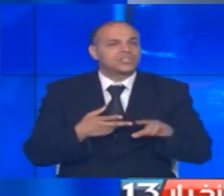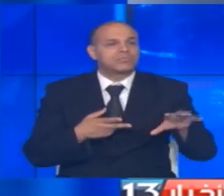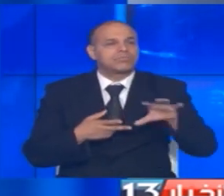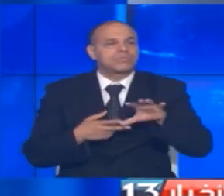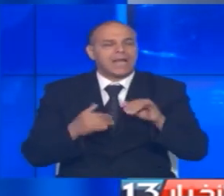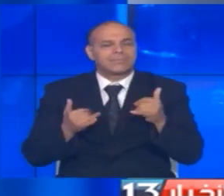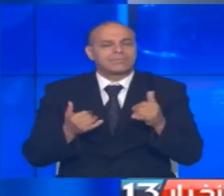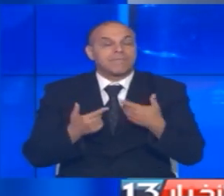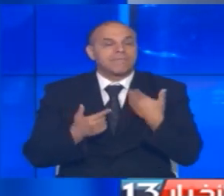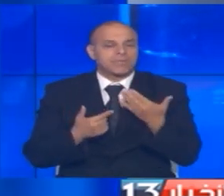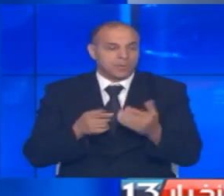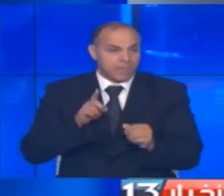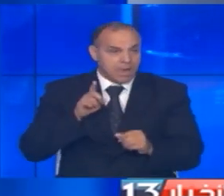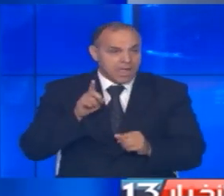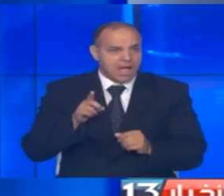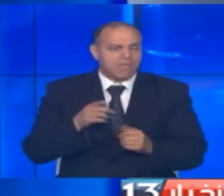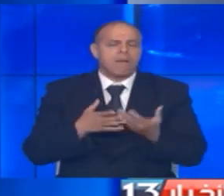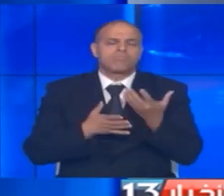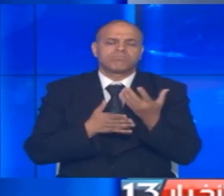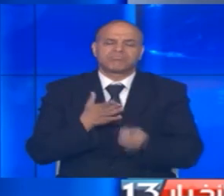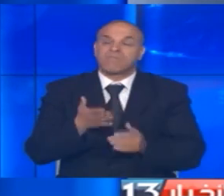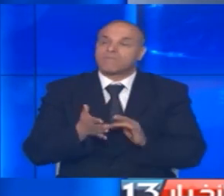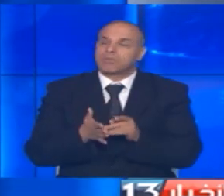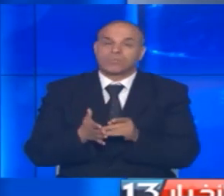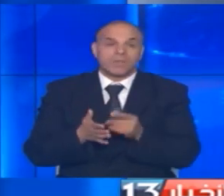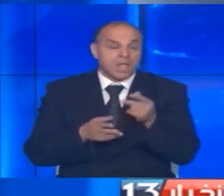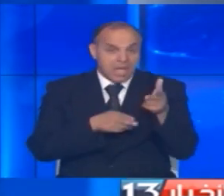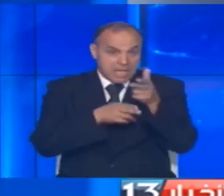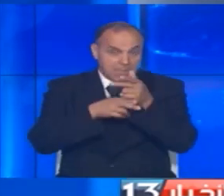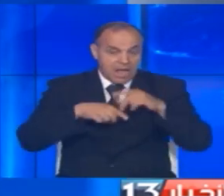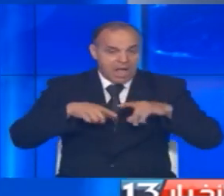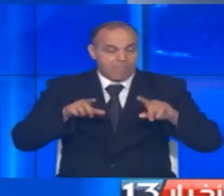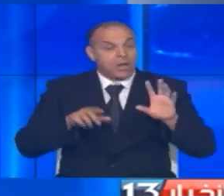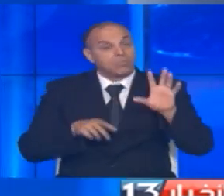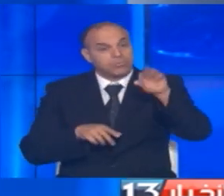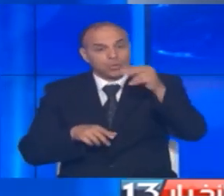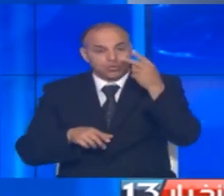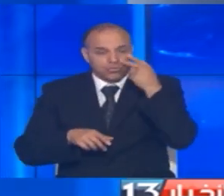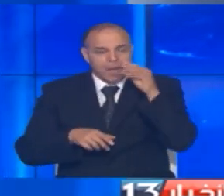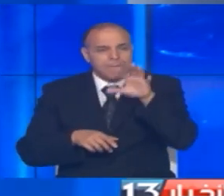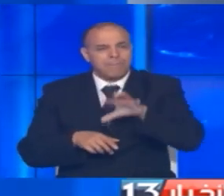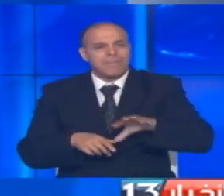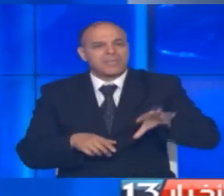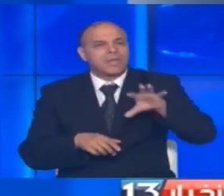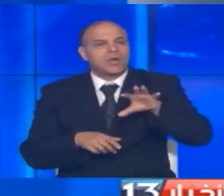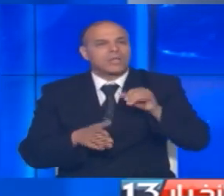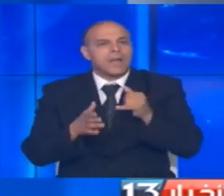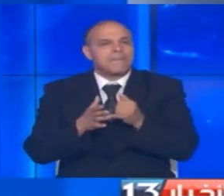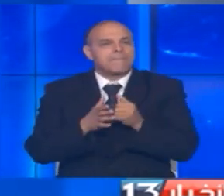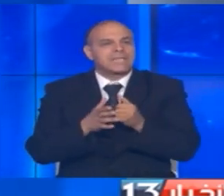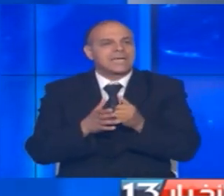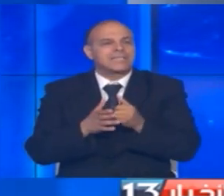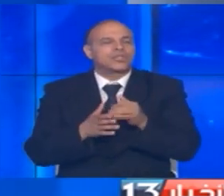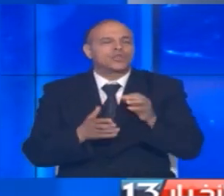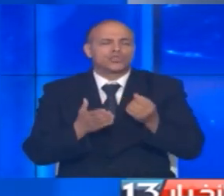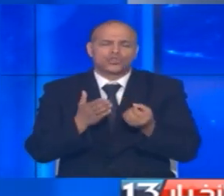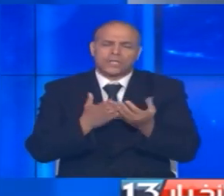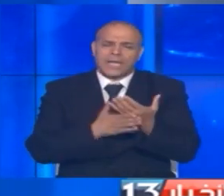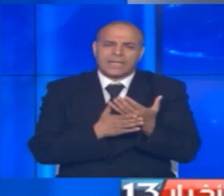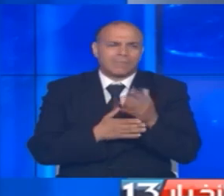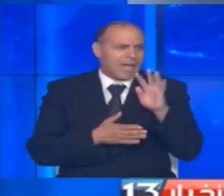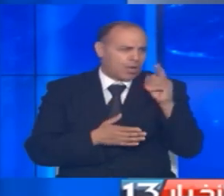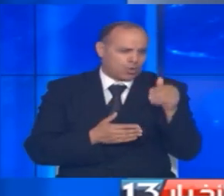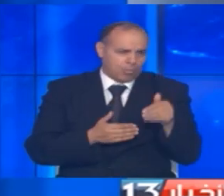الترفيه حتى أنها تنعدم في بعضها كاميرا الأخبار تحولت إلى منطقة جديدة التي يرن الأطفال فيها إلى